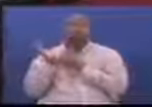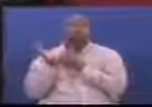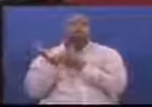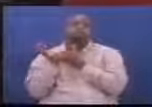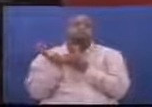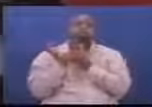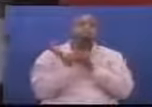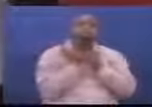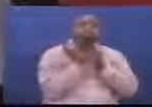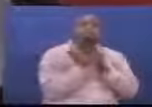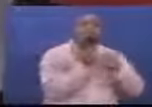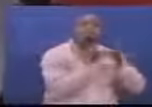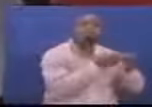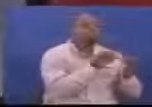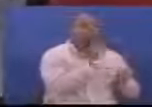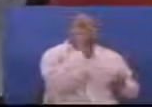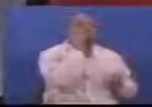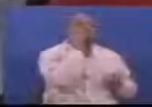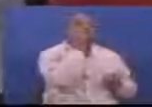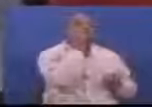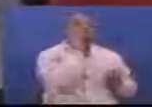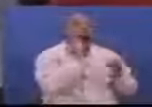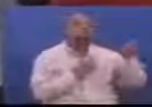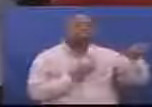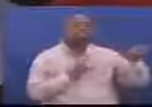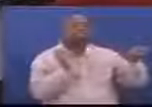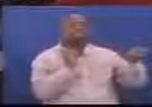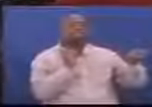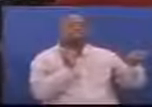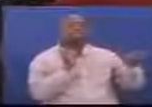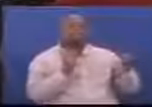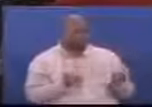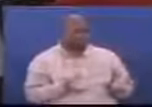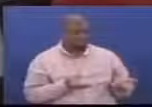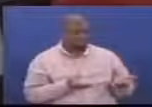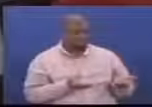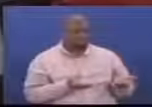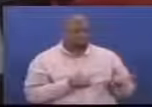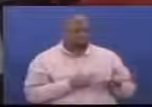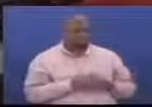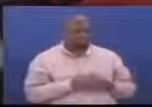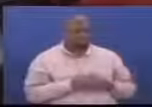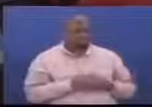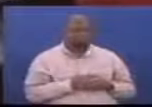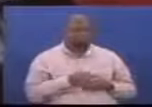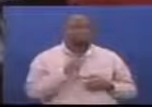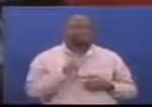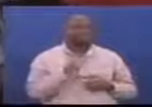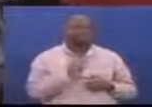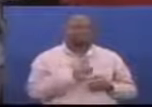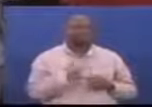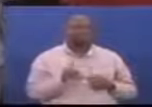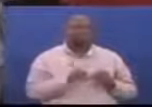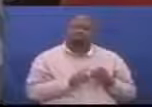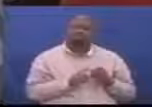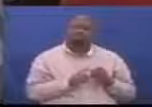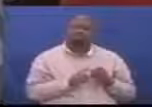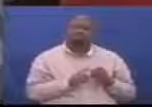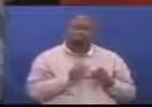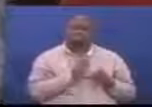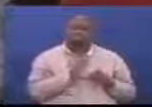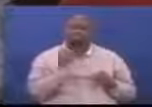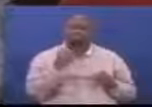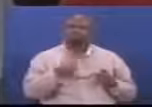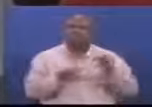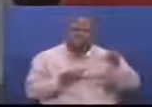nikayauze Nairobi Kuna intermediaries And this is the duty of your fiscal policies